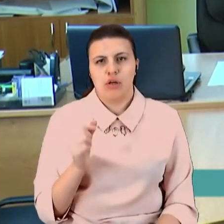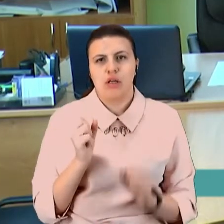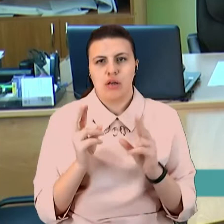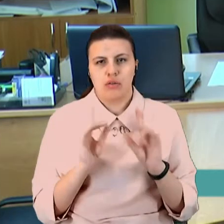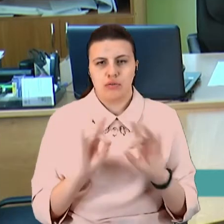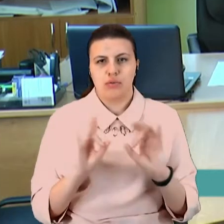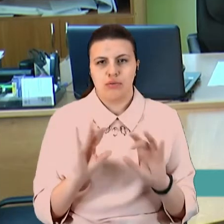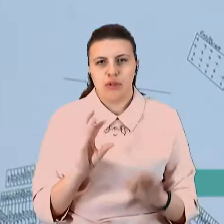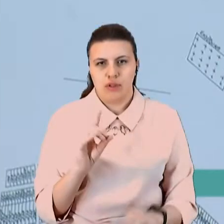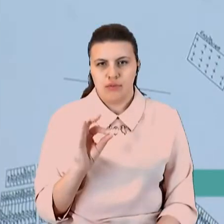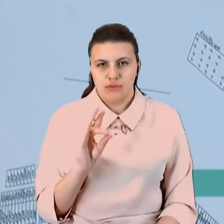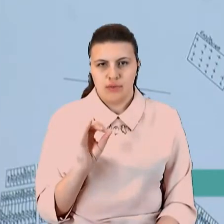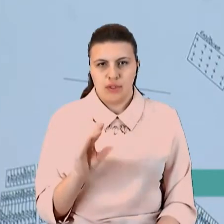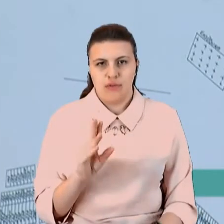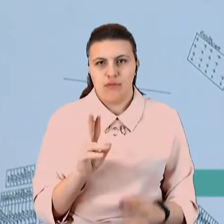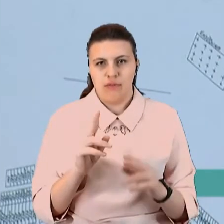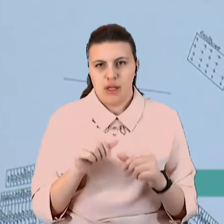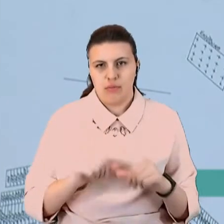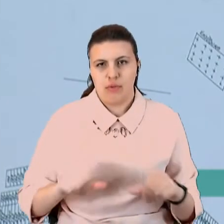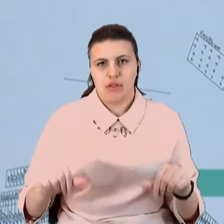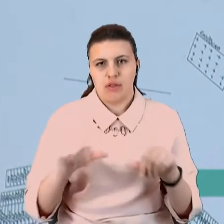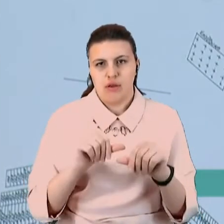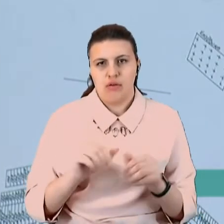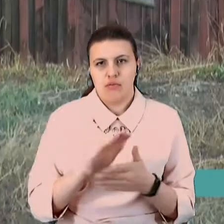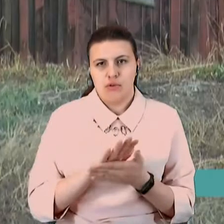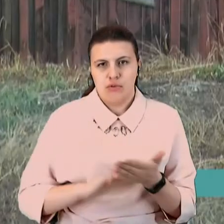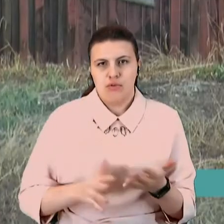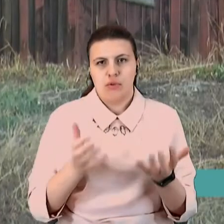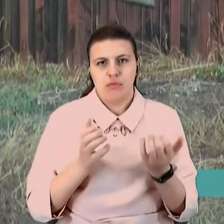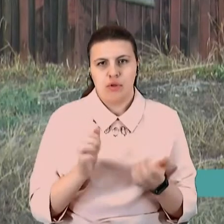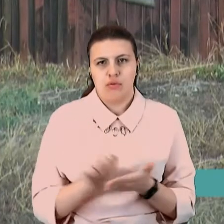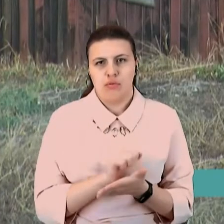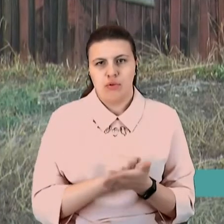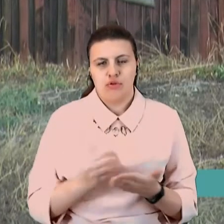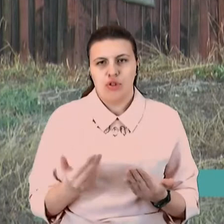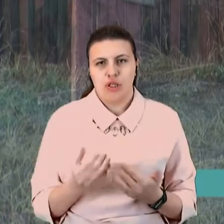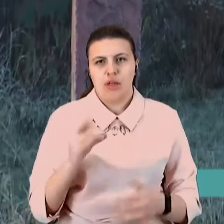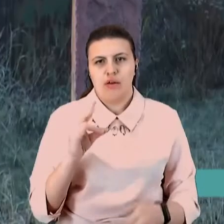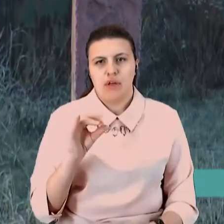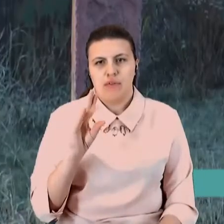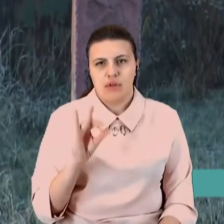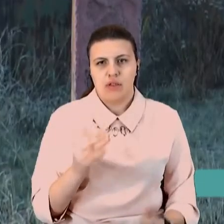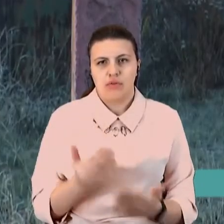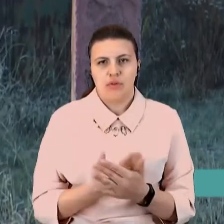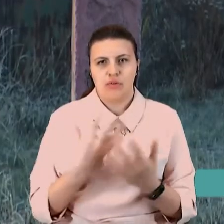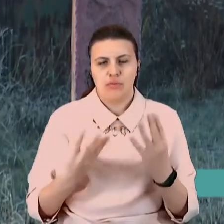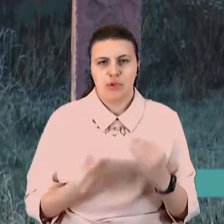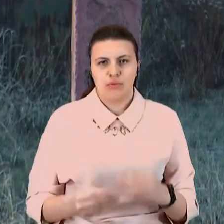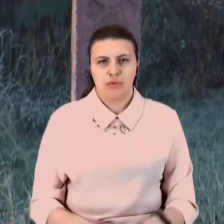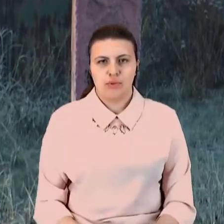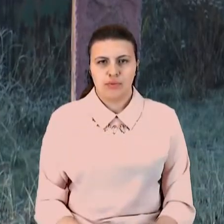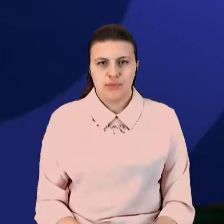Довенко, в адміністрації продовжують приймати документи жителів Авдіївки. Анастасія Славкова, Андрій Різніков, новини на Суспільному.